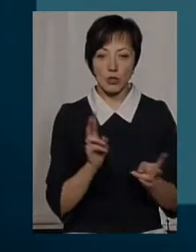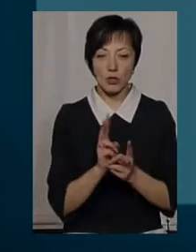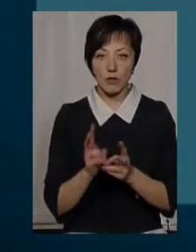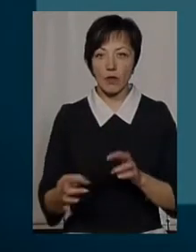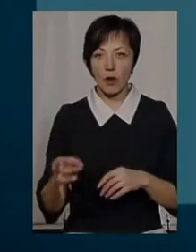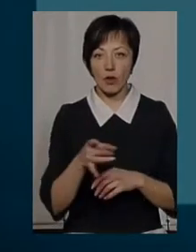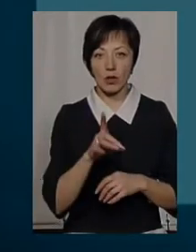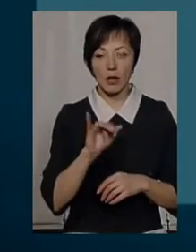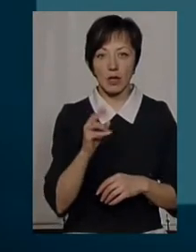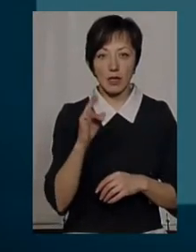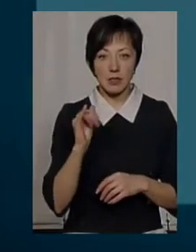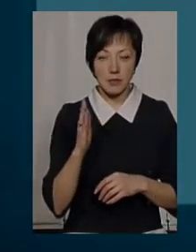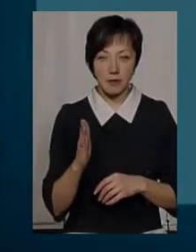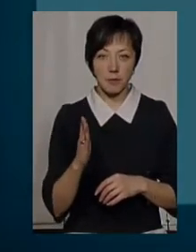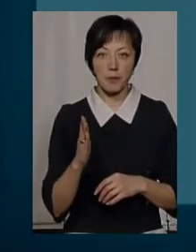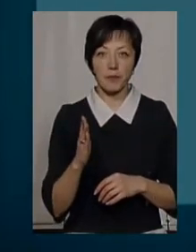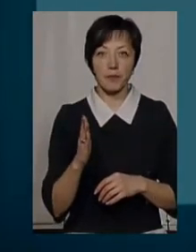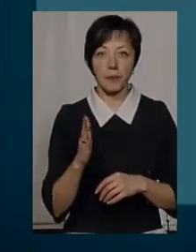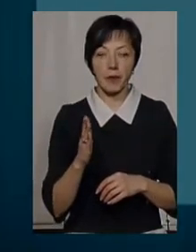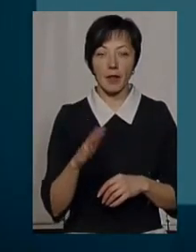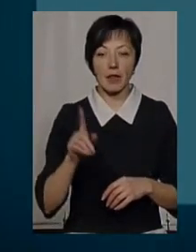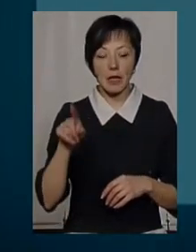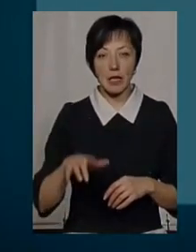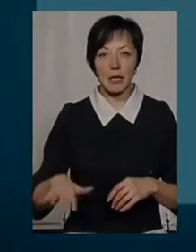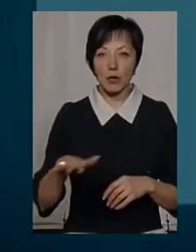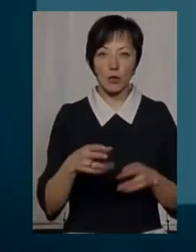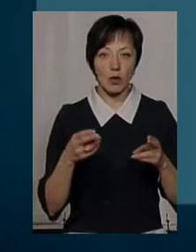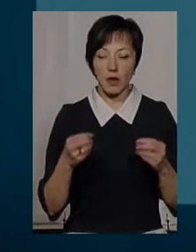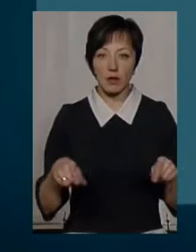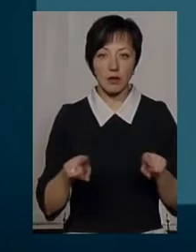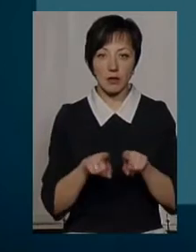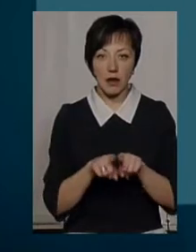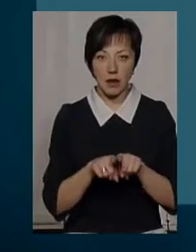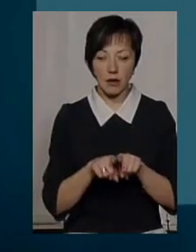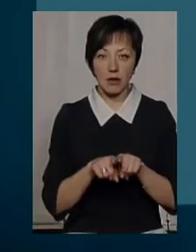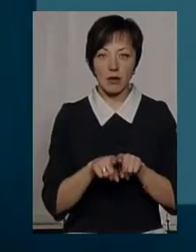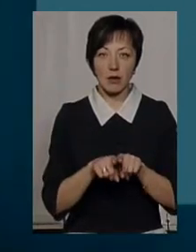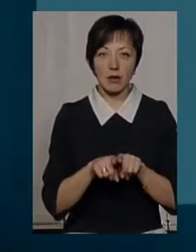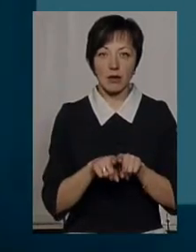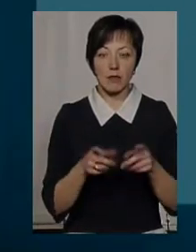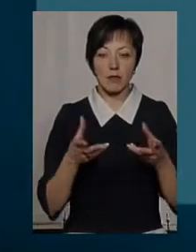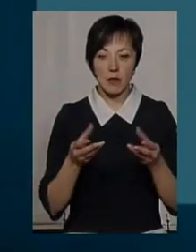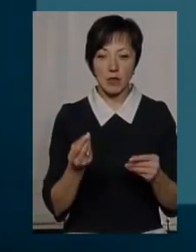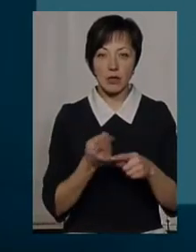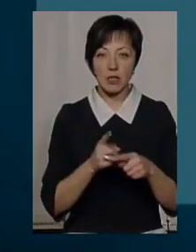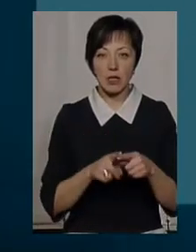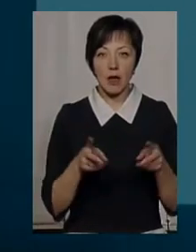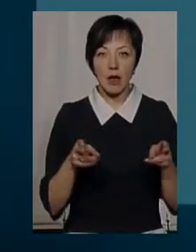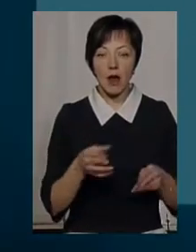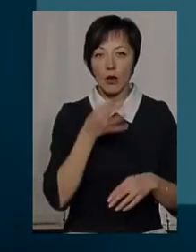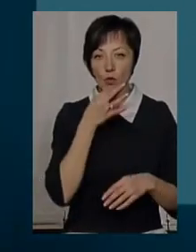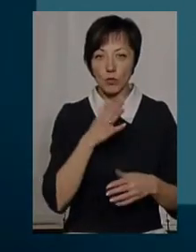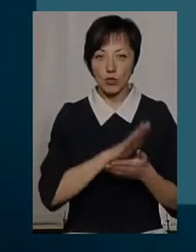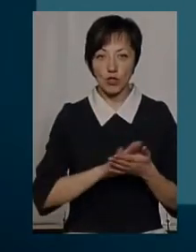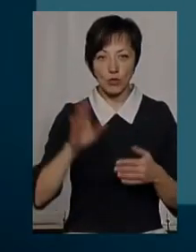в районі Грецького, там Шепетівський район, десь на тих територіях, де не так все винула оця індустріалізація. Рак любить чисту воду,